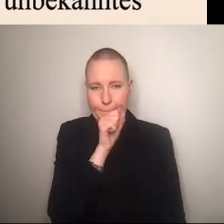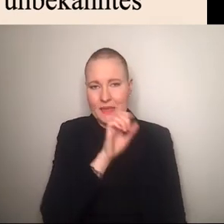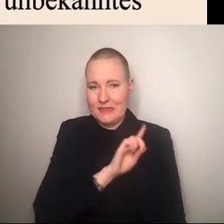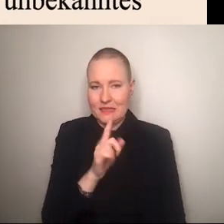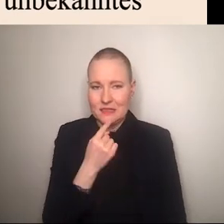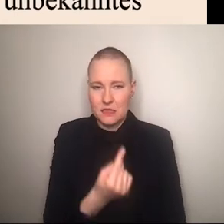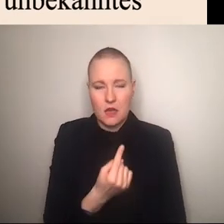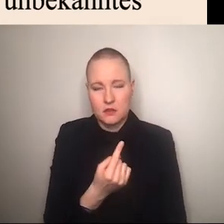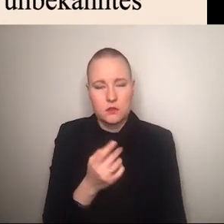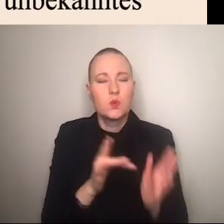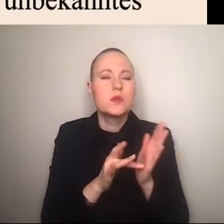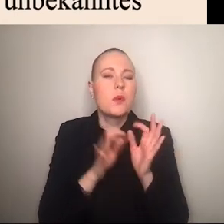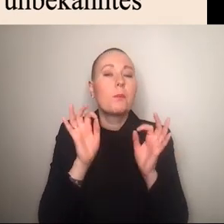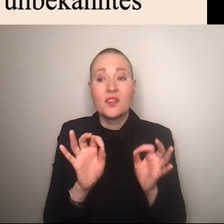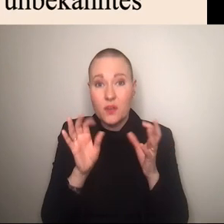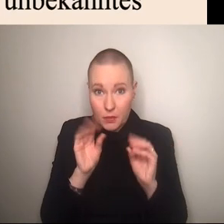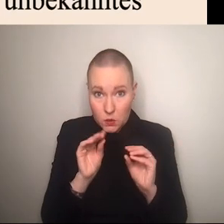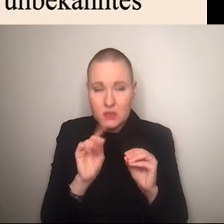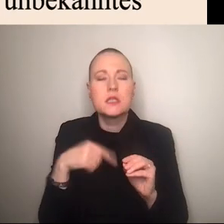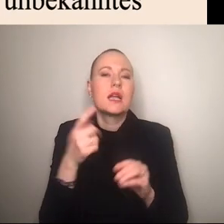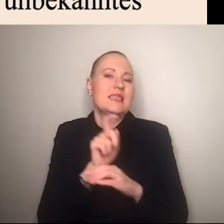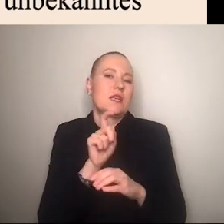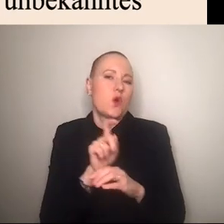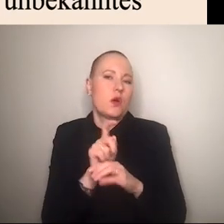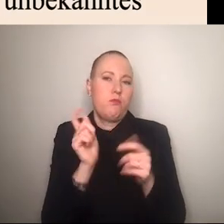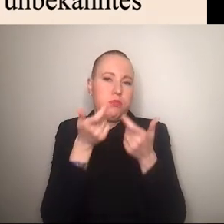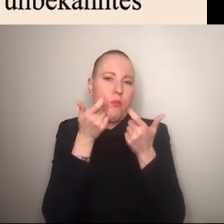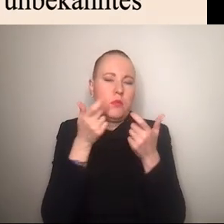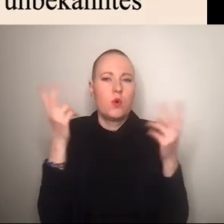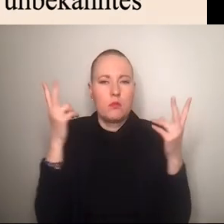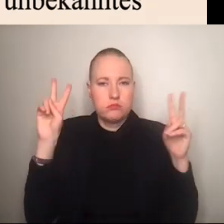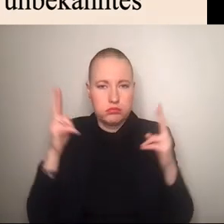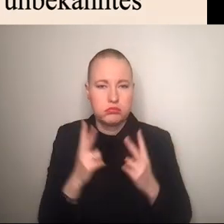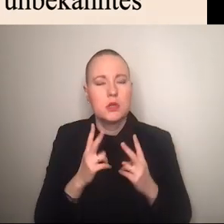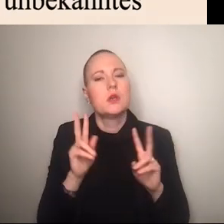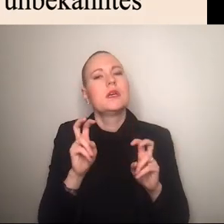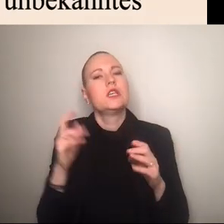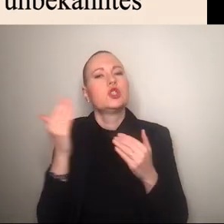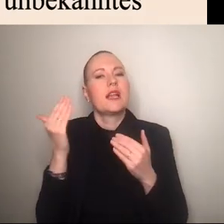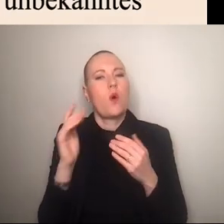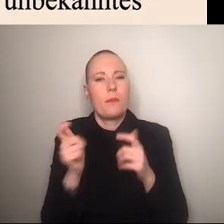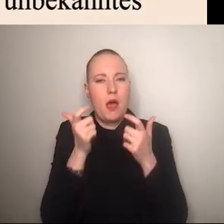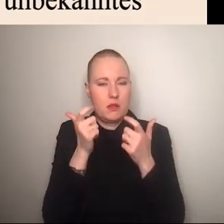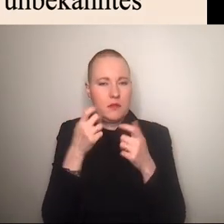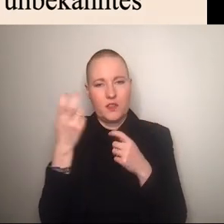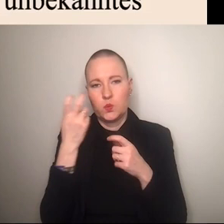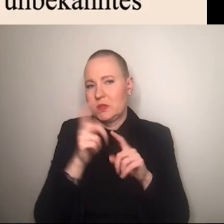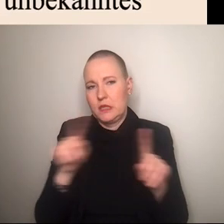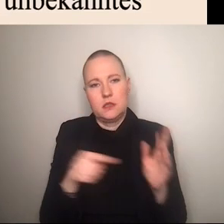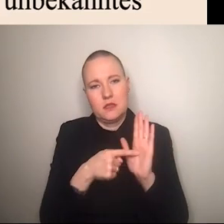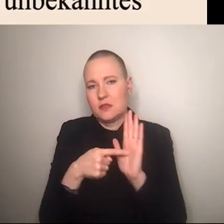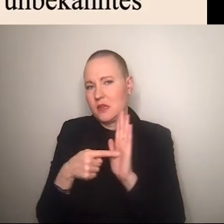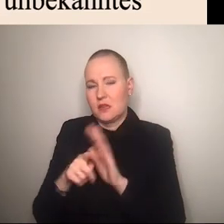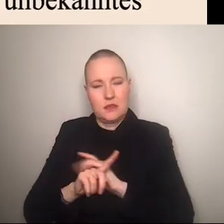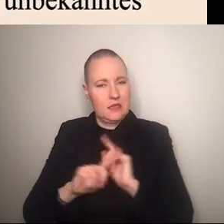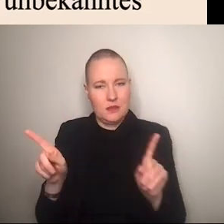wörter sozusagen sperren lässt oder damit im shadow ban versucht der verbreitung entgegenzuwirken wir sehen